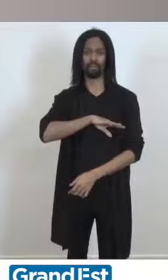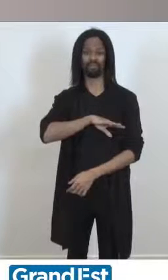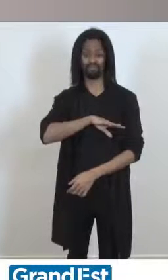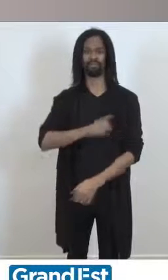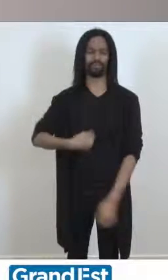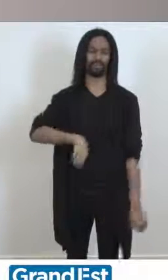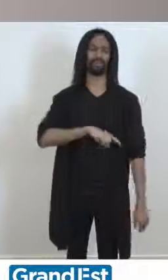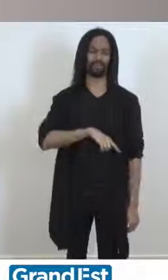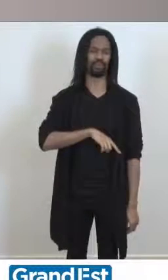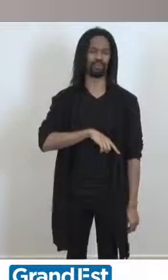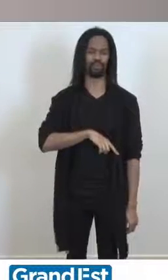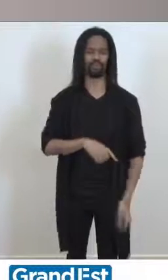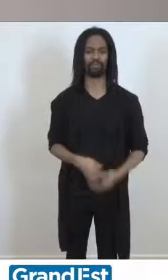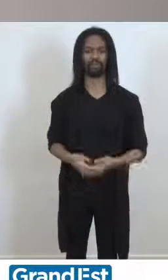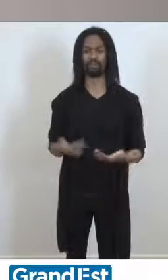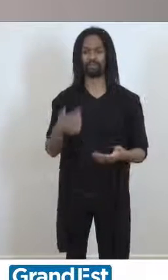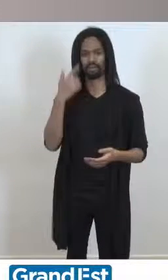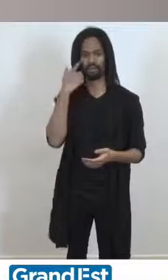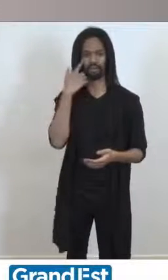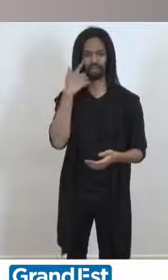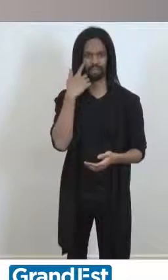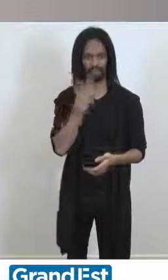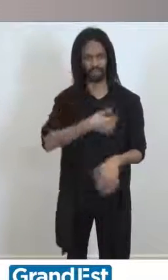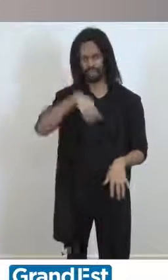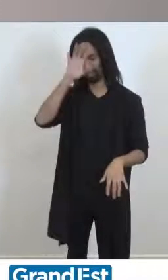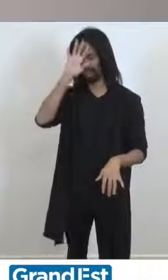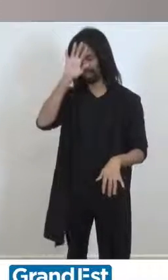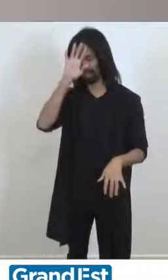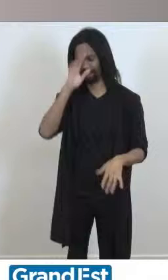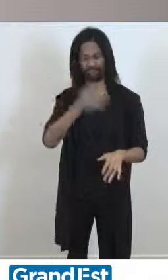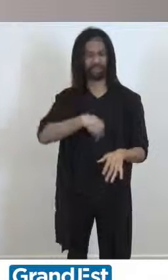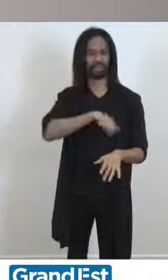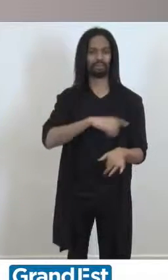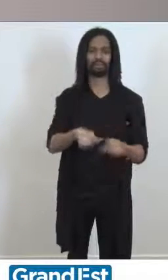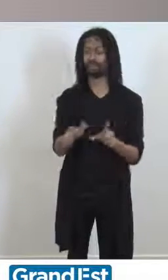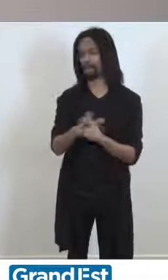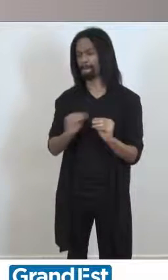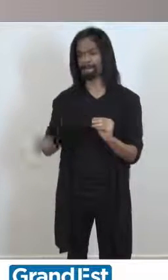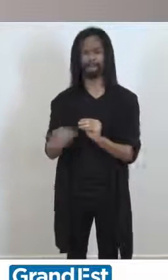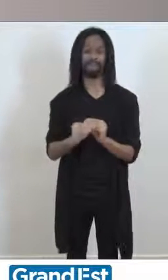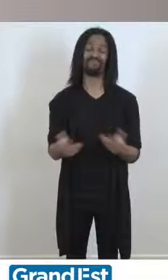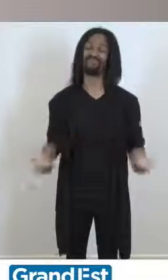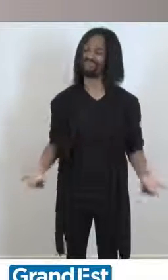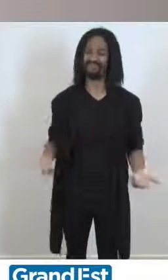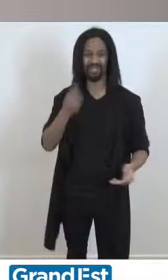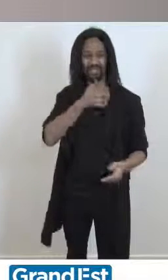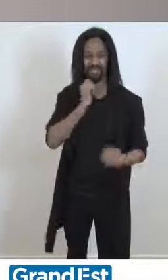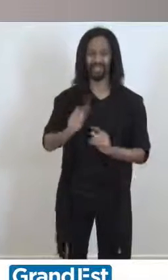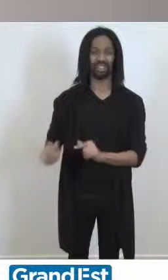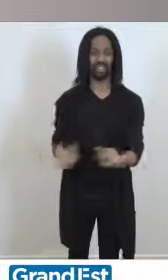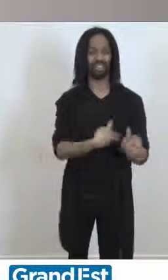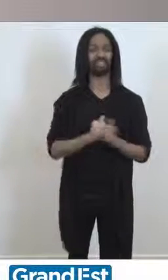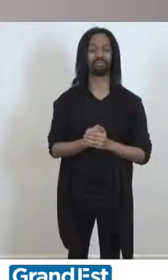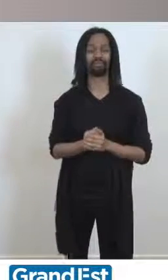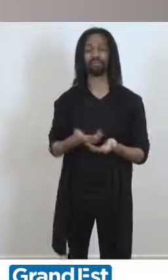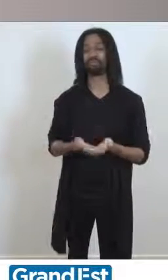des tragédies invisibles et silencieuses dont on s'accommode tous les jours. Alors oui, l'environnement, la transition énergétique, ce n'est certes pas